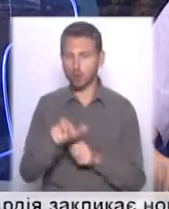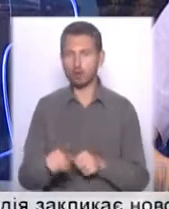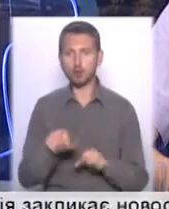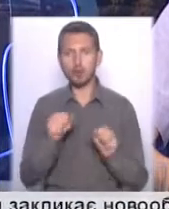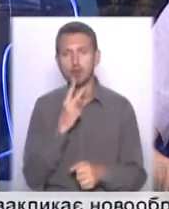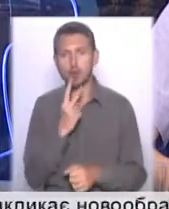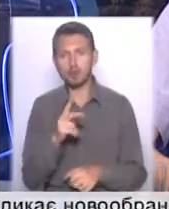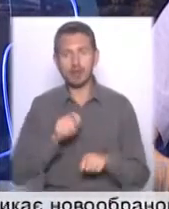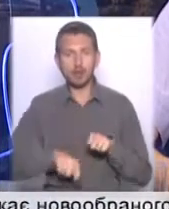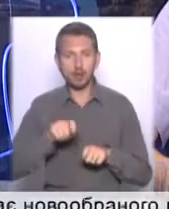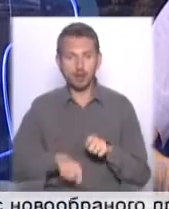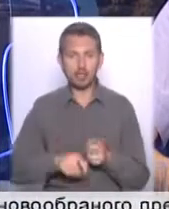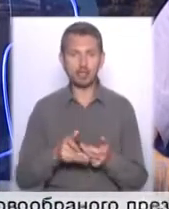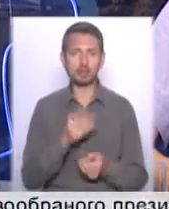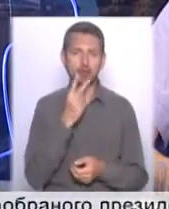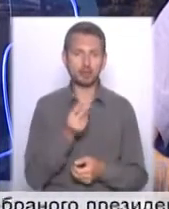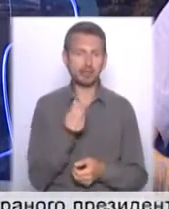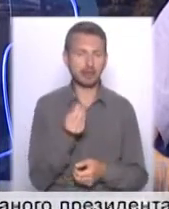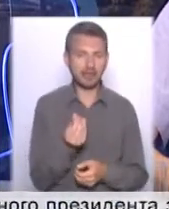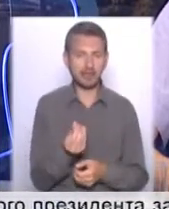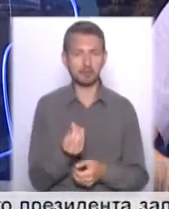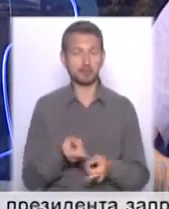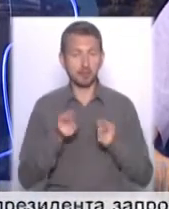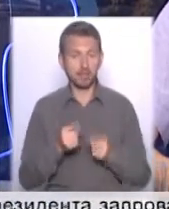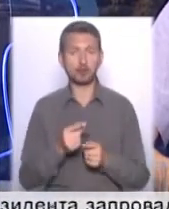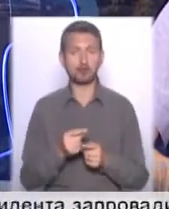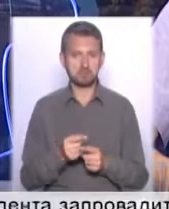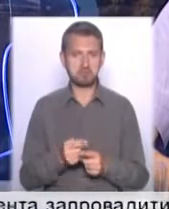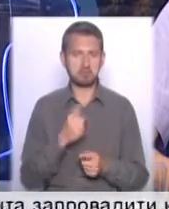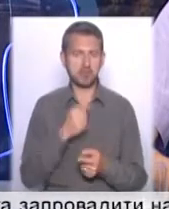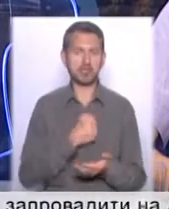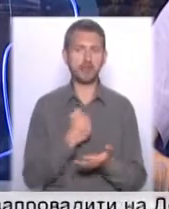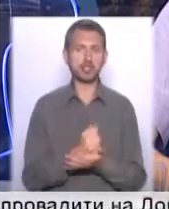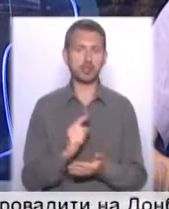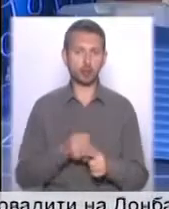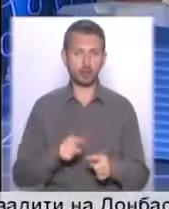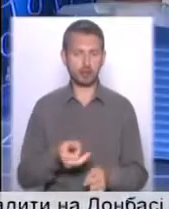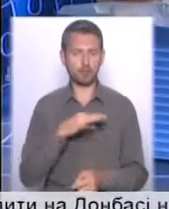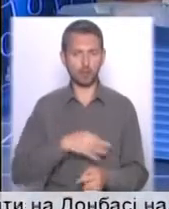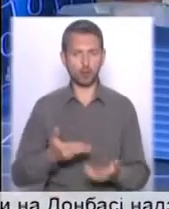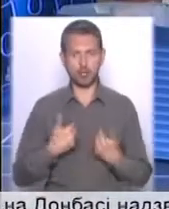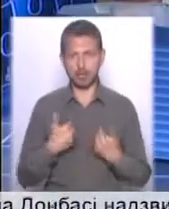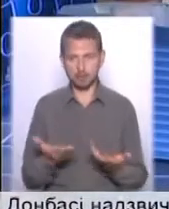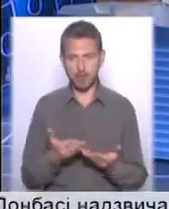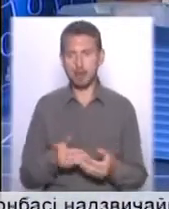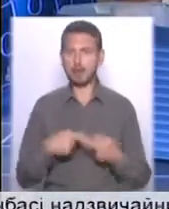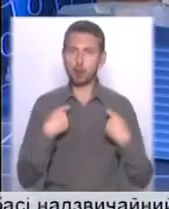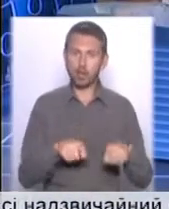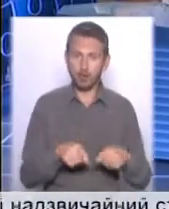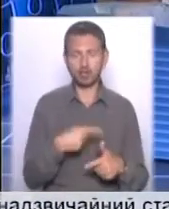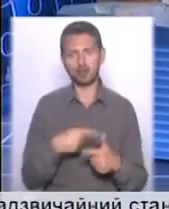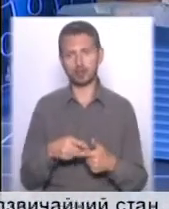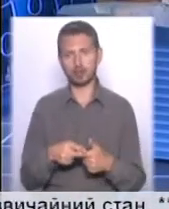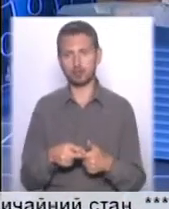перевірити, подивитися на ціни, дійсно пересвідчити, що це вигідно нам всім разом, продавати ці ділянки чи віддавати їх комусь,